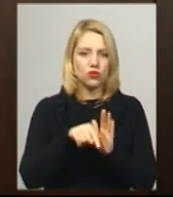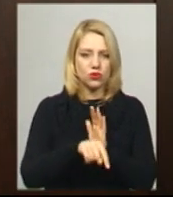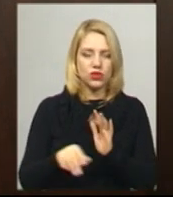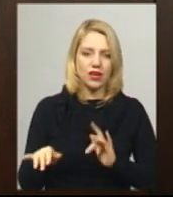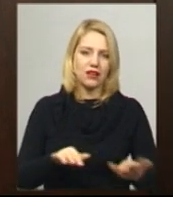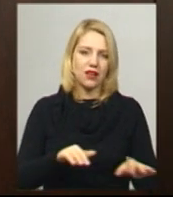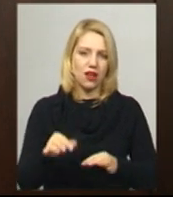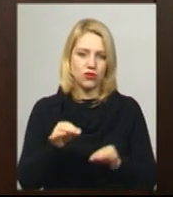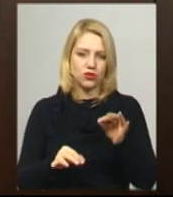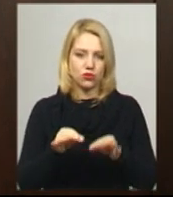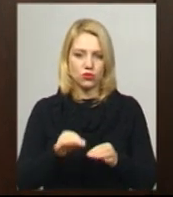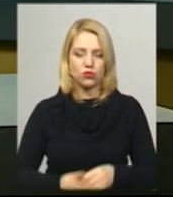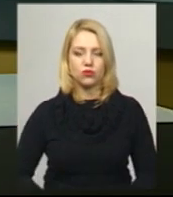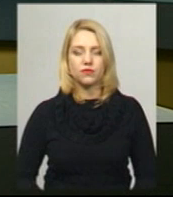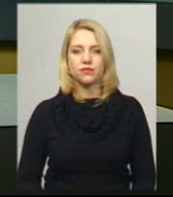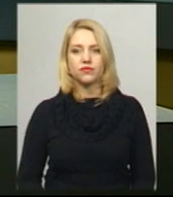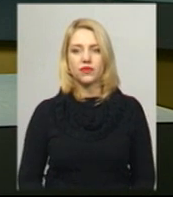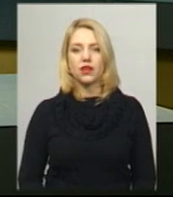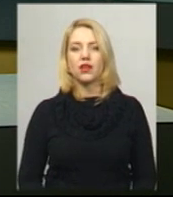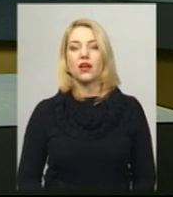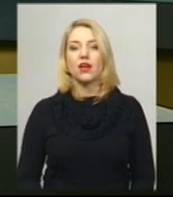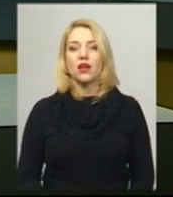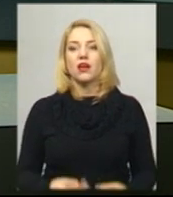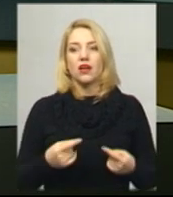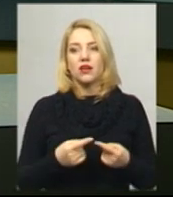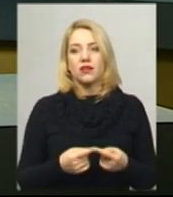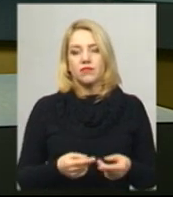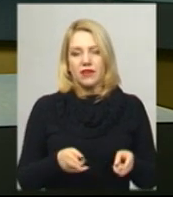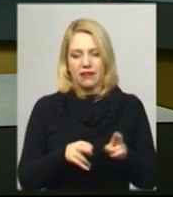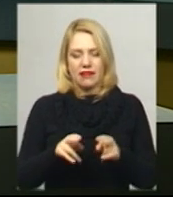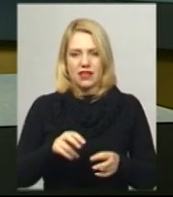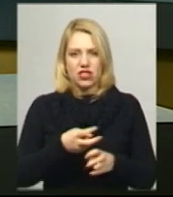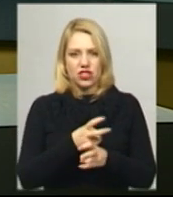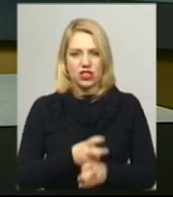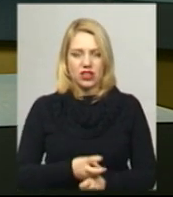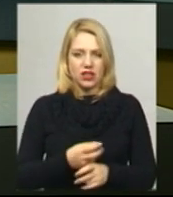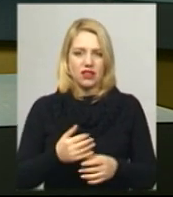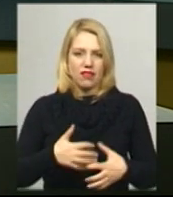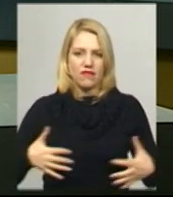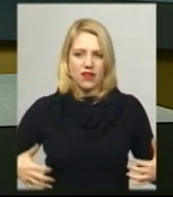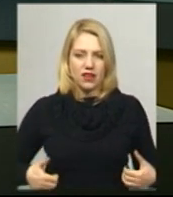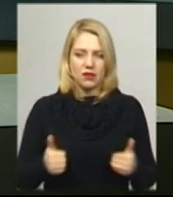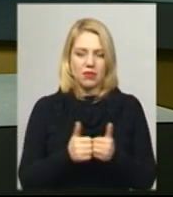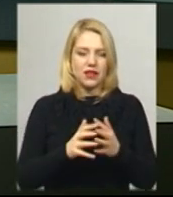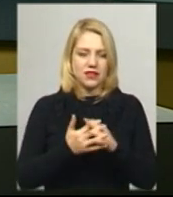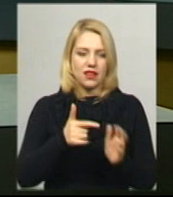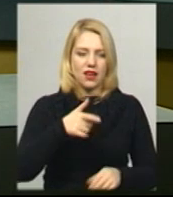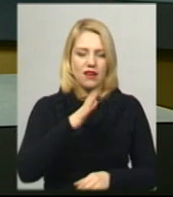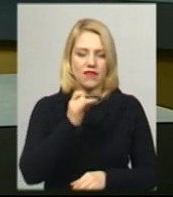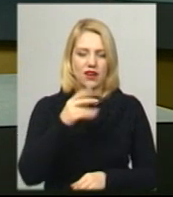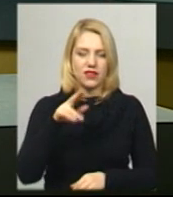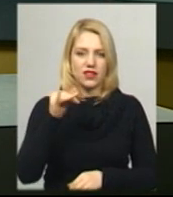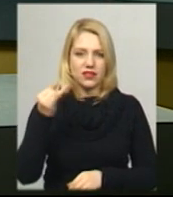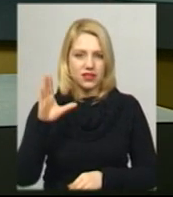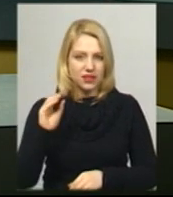суду і проведення процесів. Рештки тварин біля села Гвардійське Хмельницького району знайшли місцеві жителі. Вони